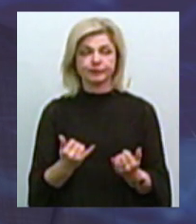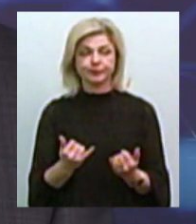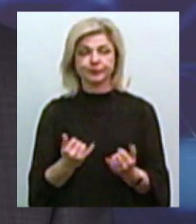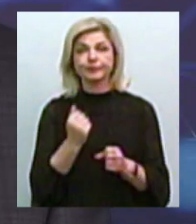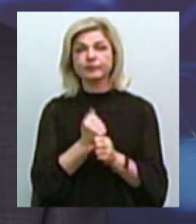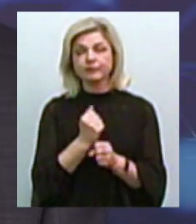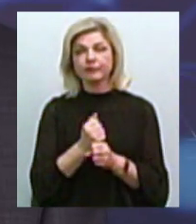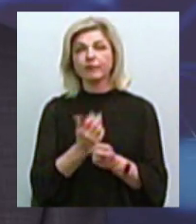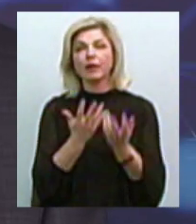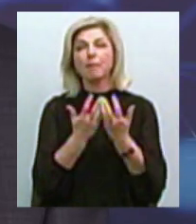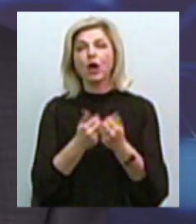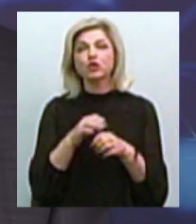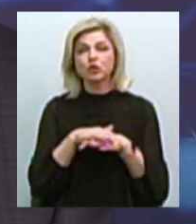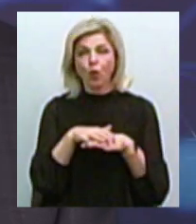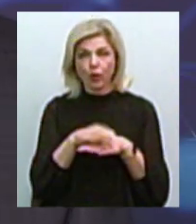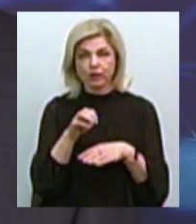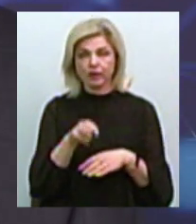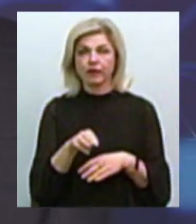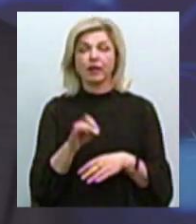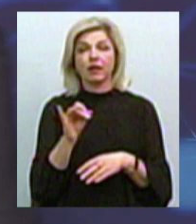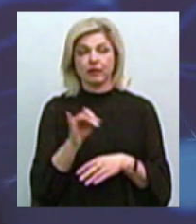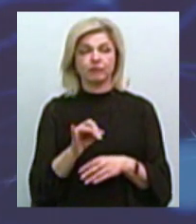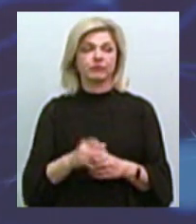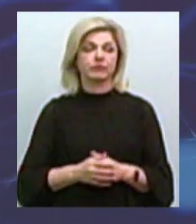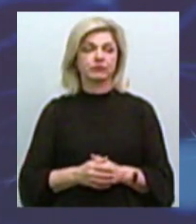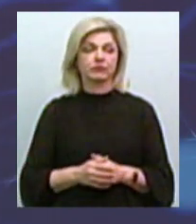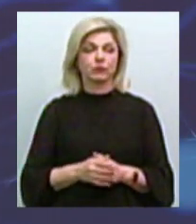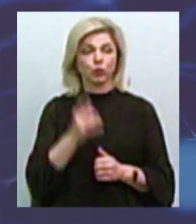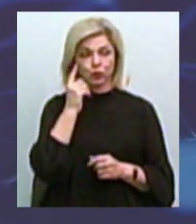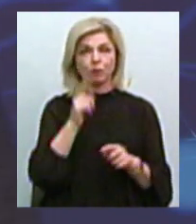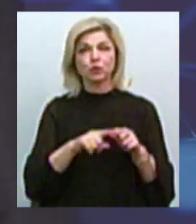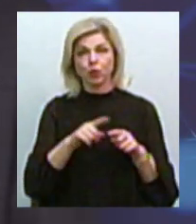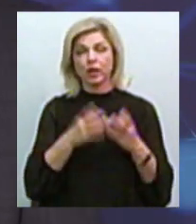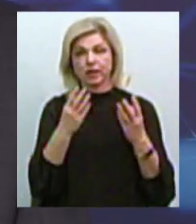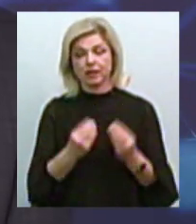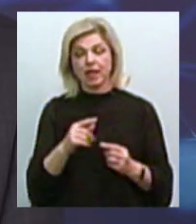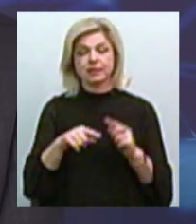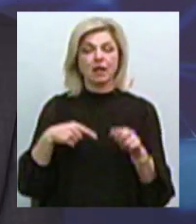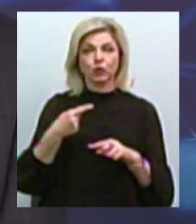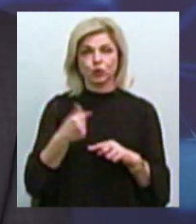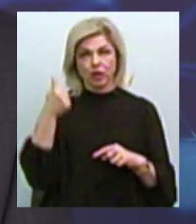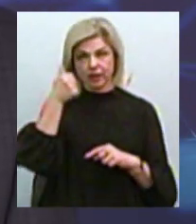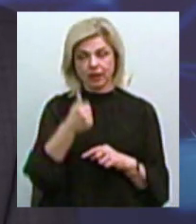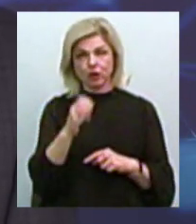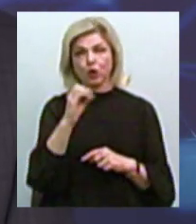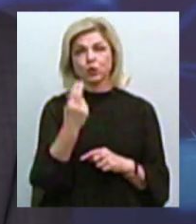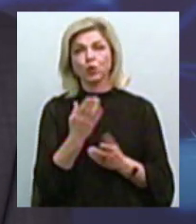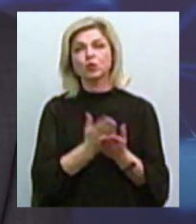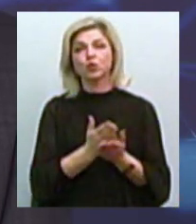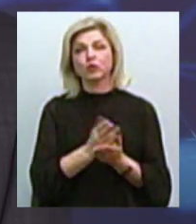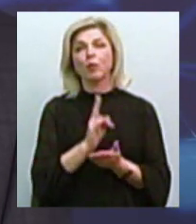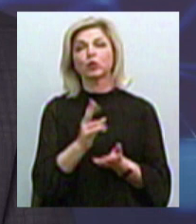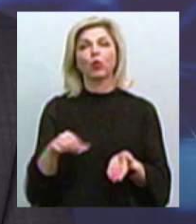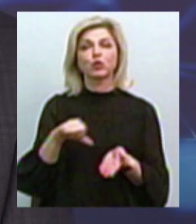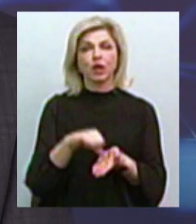Відсоток пельгівників і, я думаю, в ближайші дні, на наступній тижді, соціальна служба, яка приймала в